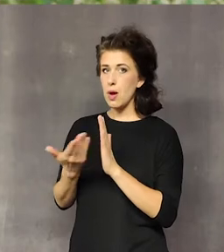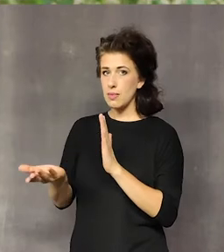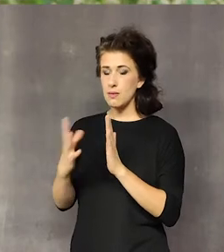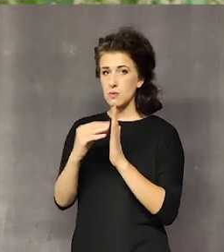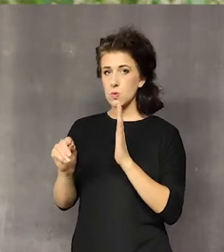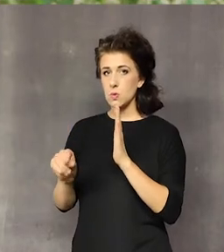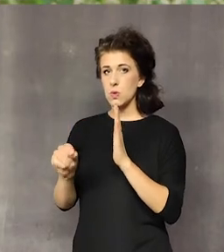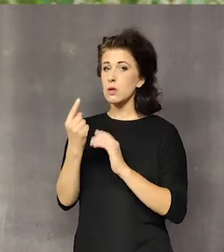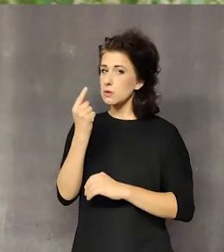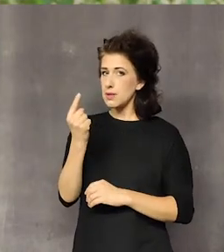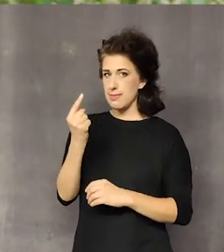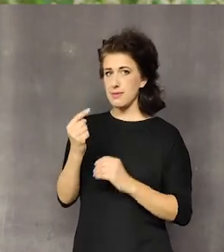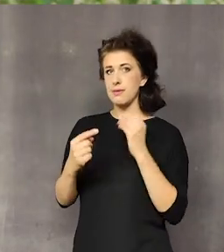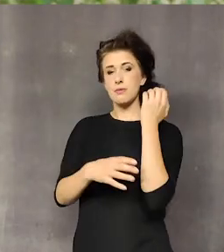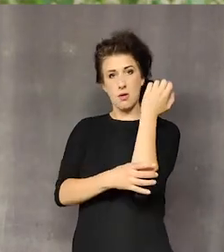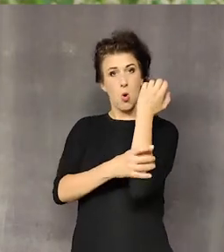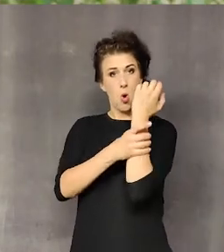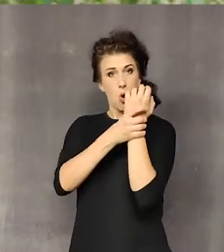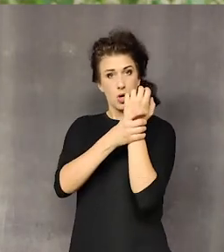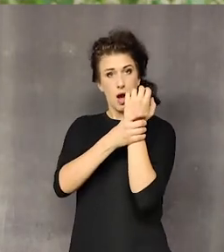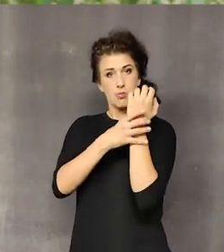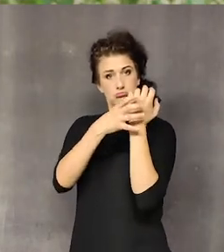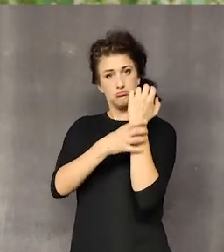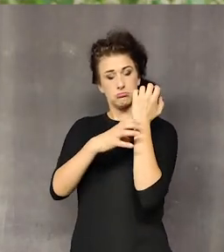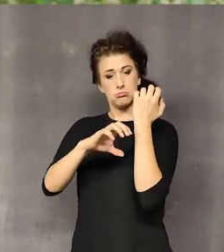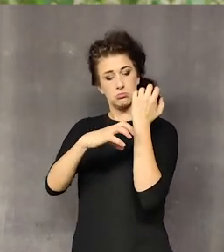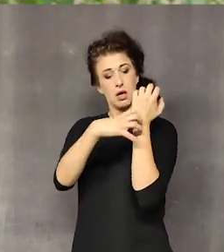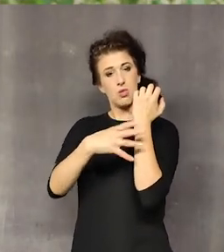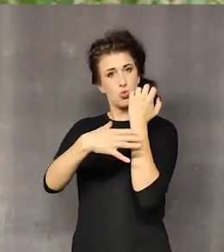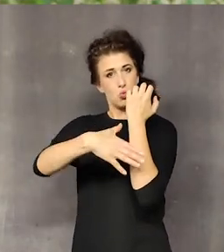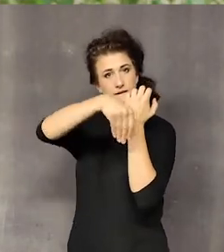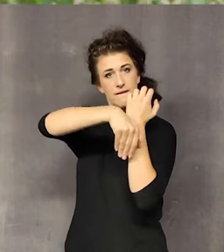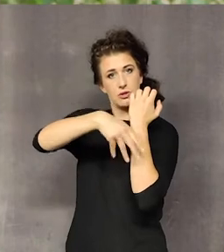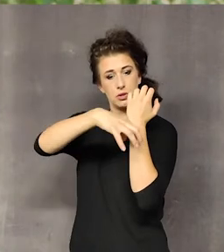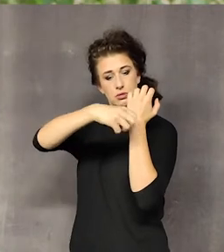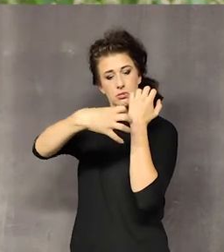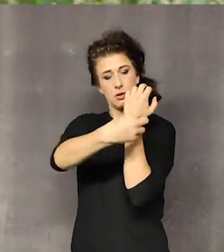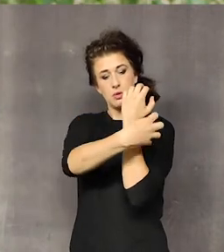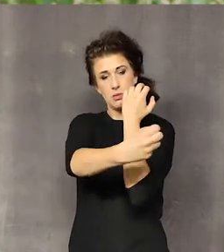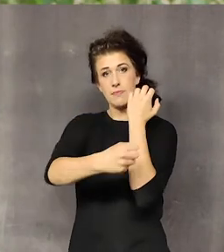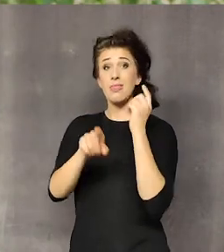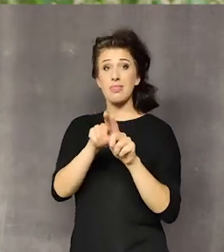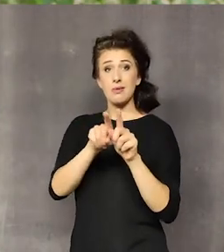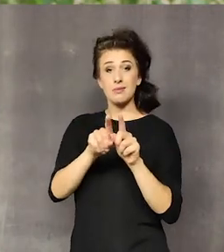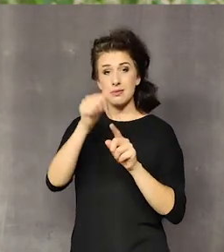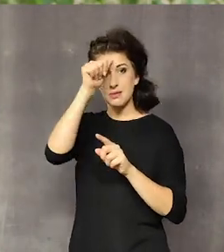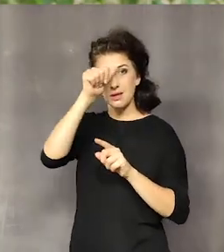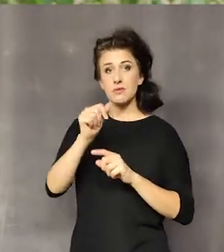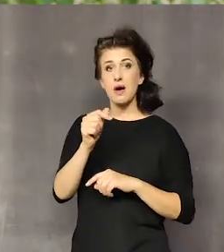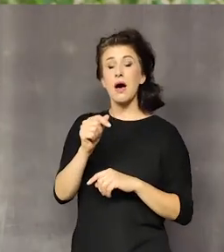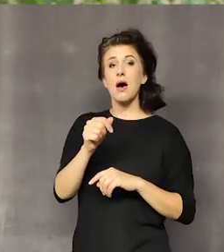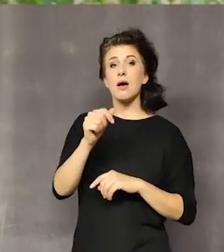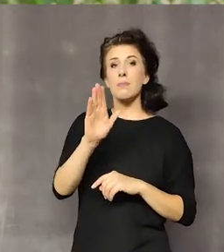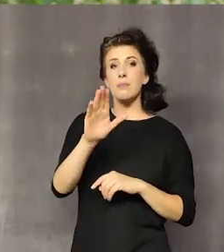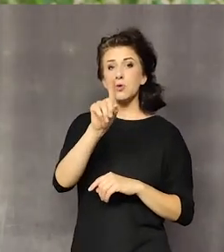Jeden sposób to jest zbieranie samej wierzchniej warstwy, no jeśli robimy na przykład dzieg brzozowy i